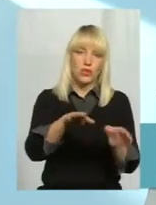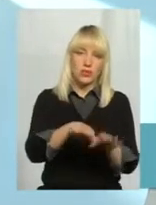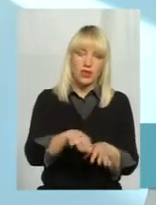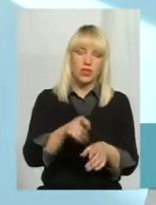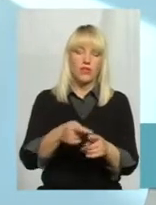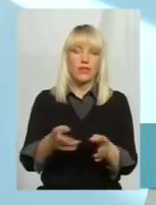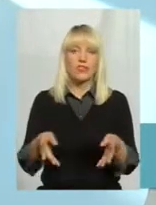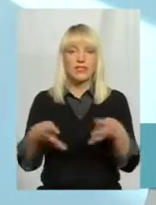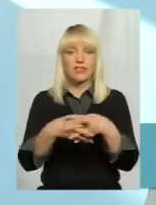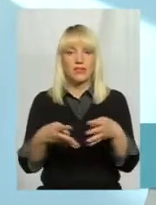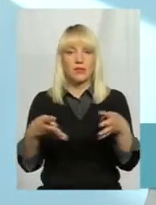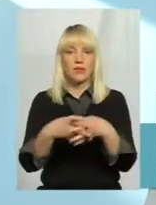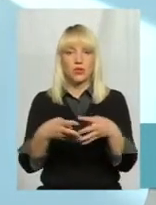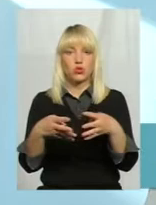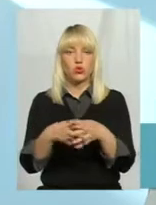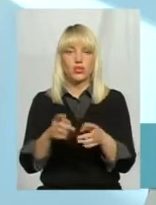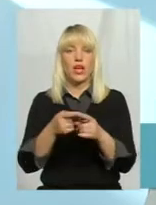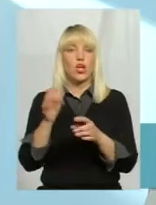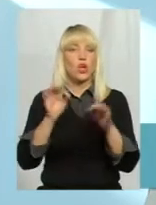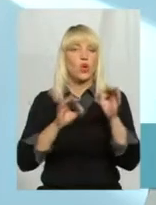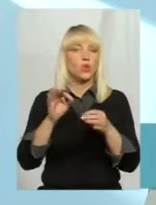концентрація, вона, ну,